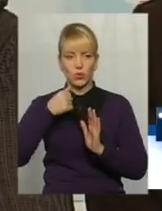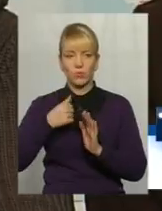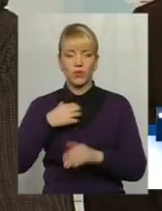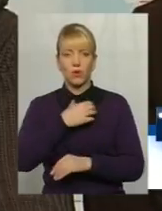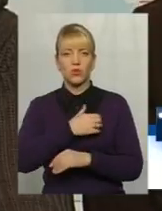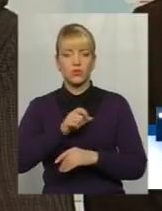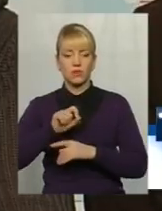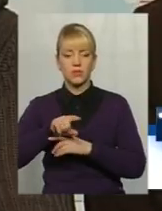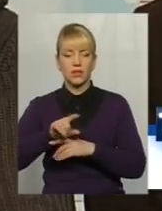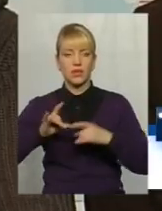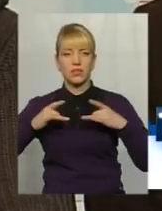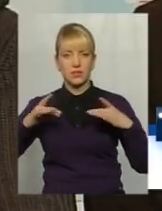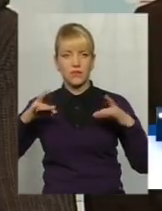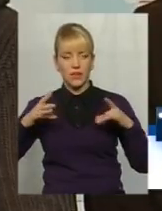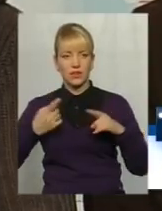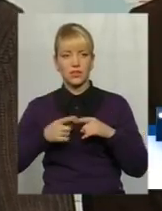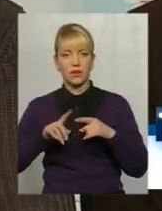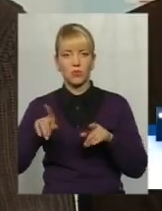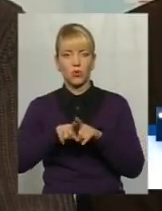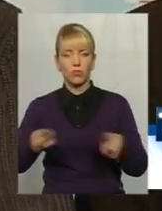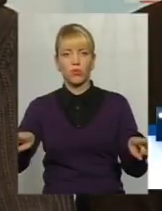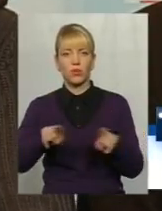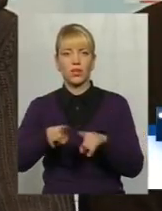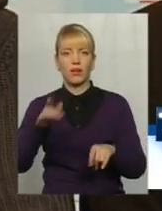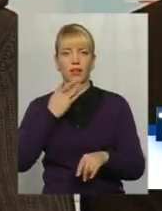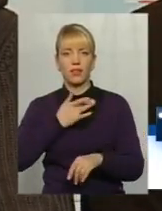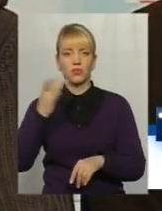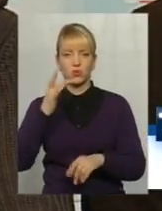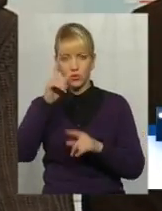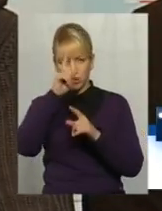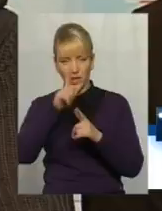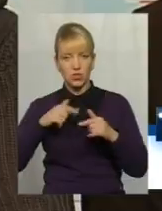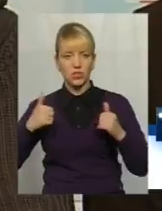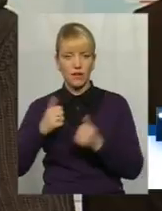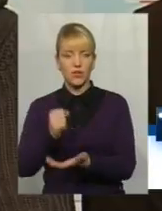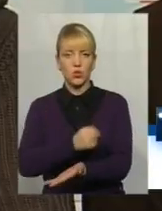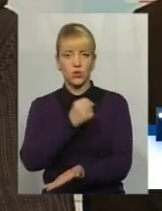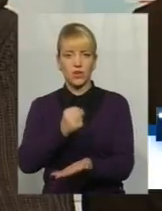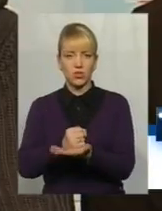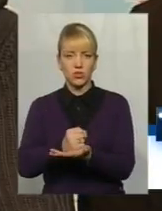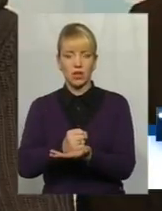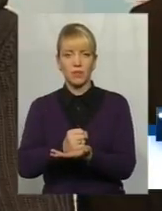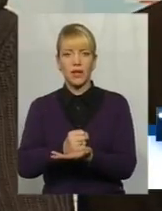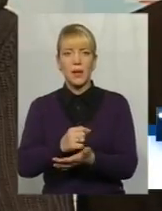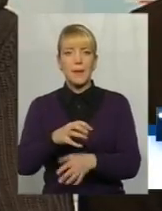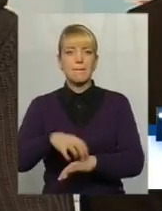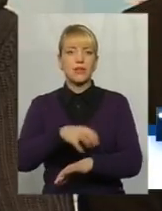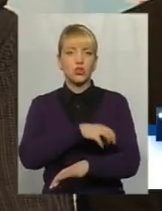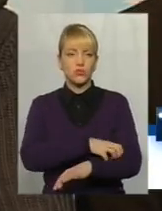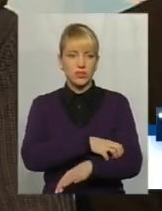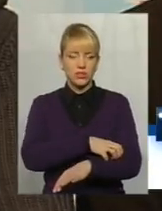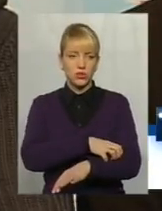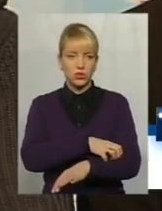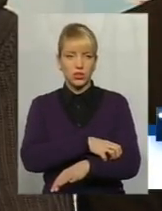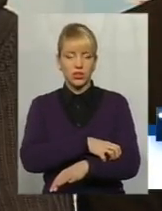свят ось цих, це було популяризація радянської держави і утвердження більшовицьких і політичних цінностей серед